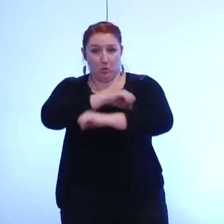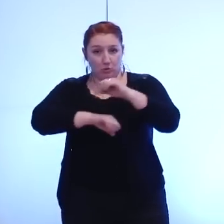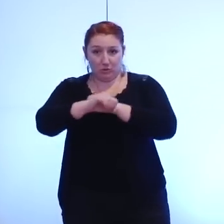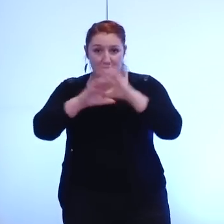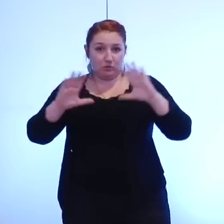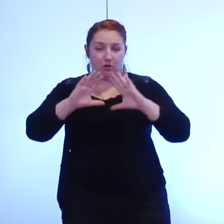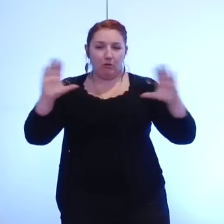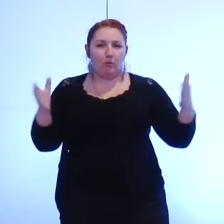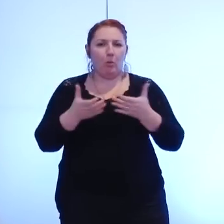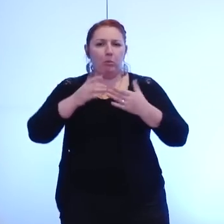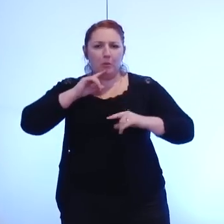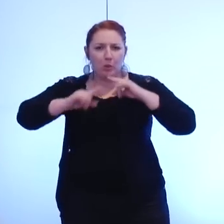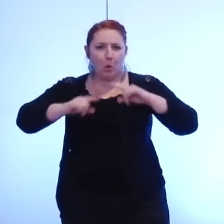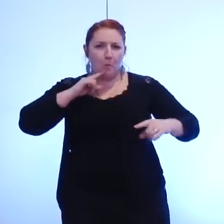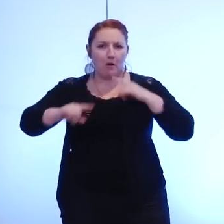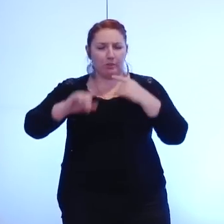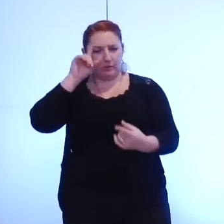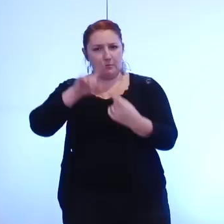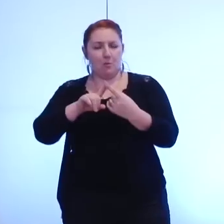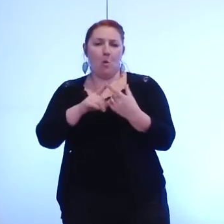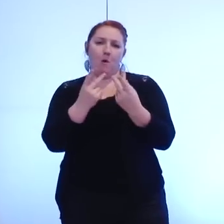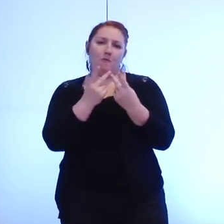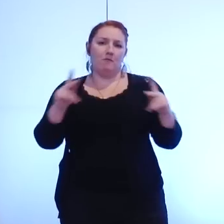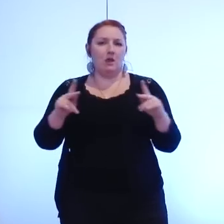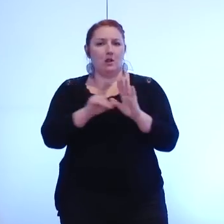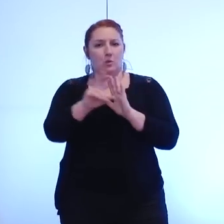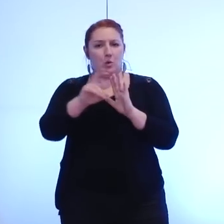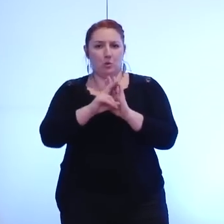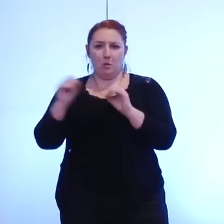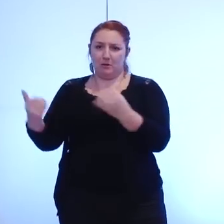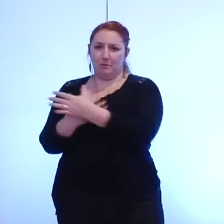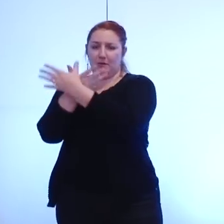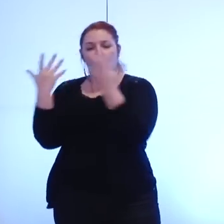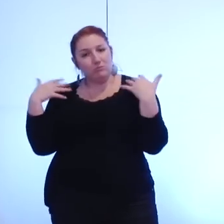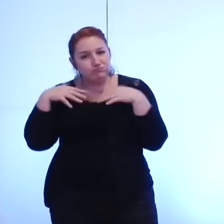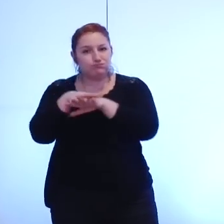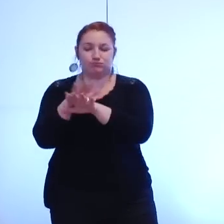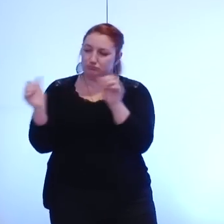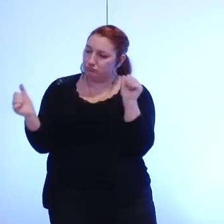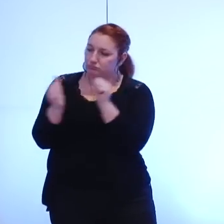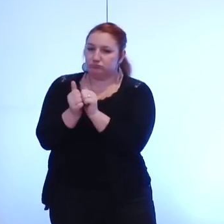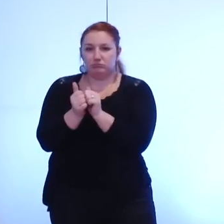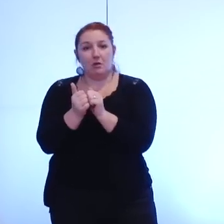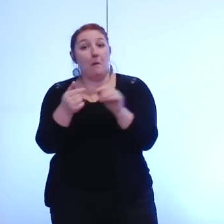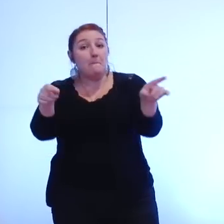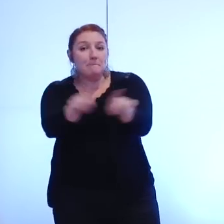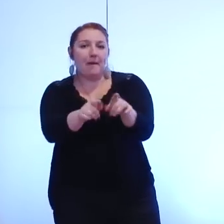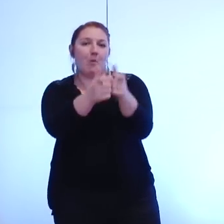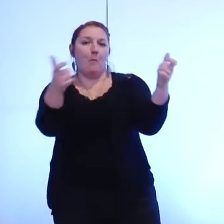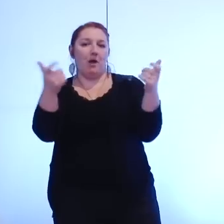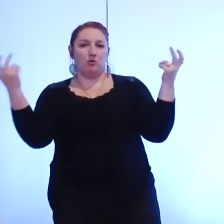groupement de commandes pour que la ville de Grenoble et la métro confient à un même opérateur